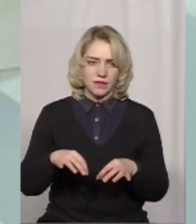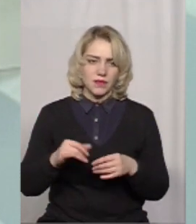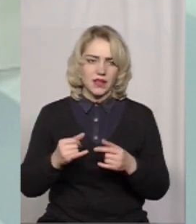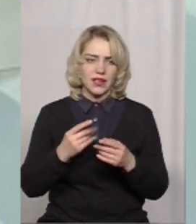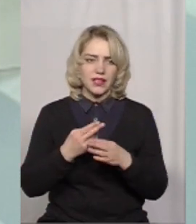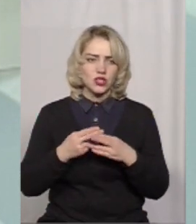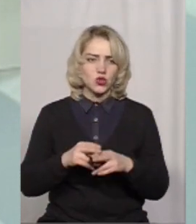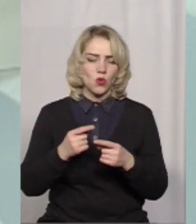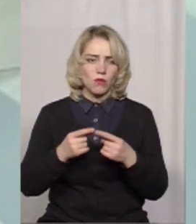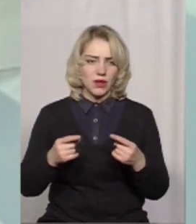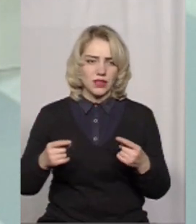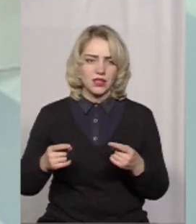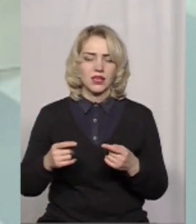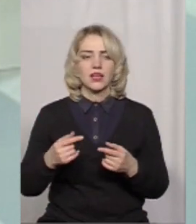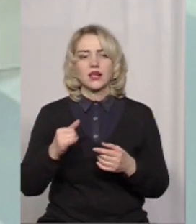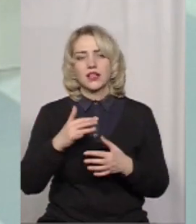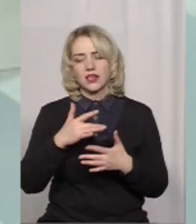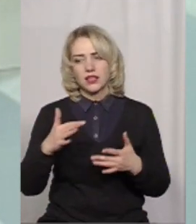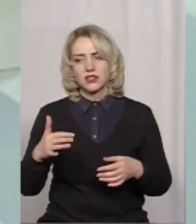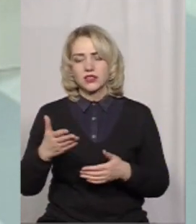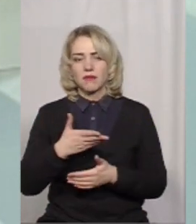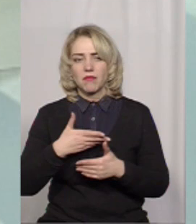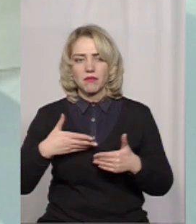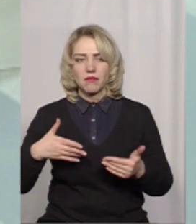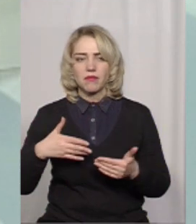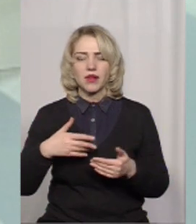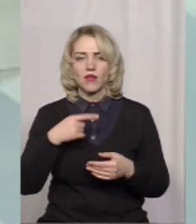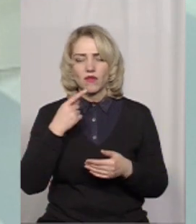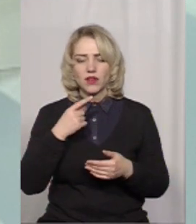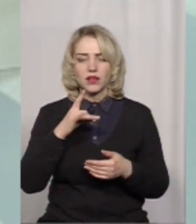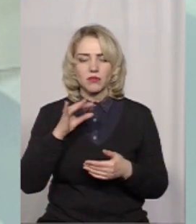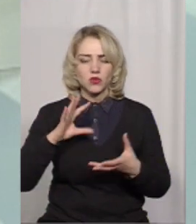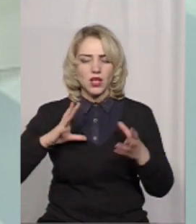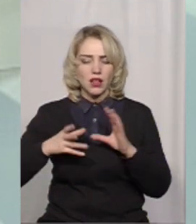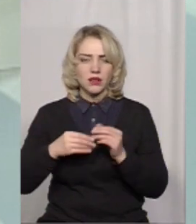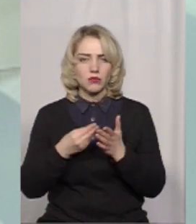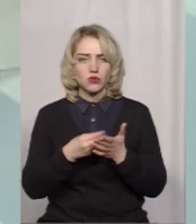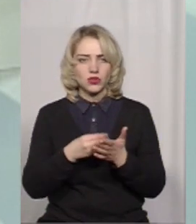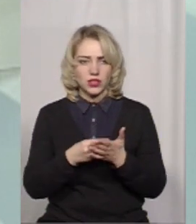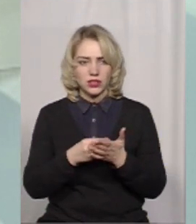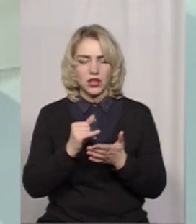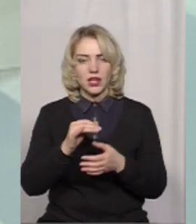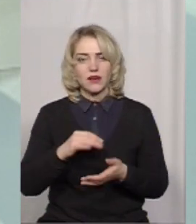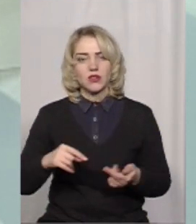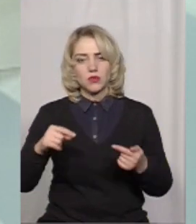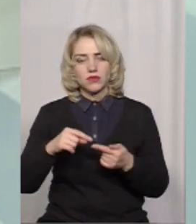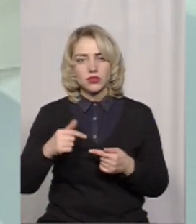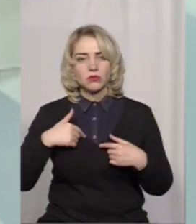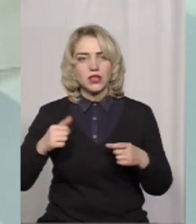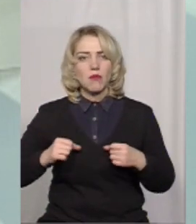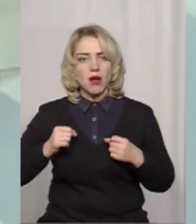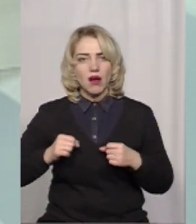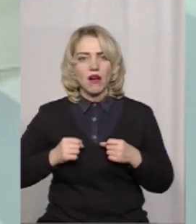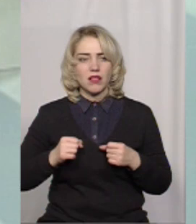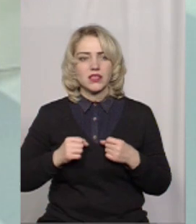обладнання та інші речі. Тобто ми виходили з нашого загального бюджету і, відповідності, намагалися знайти